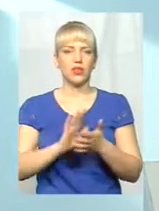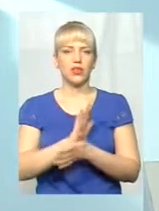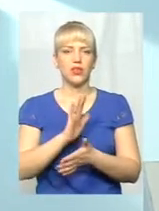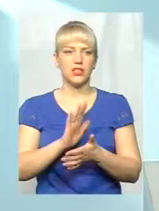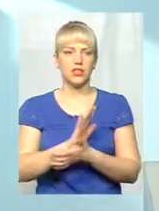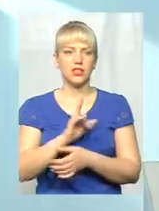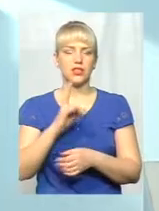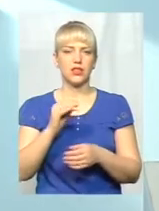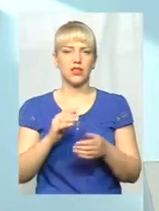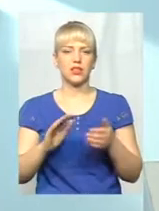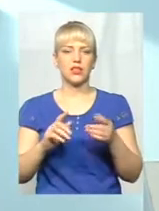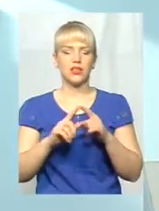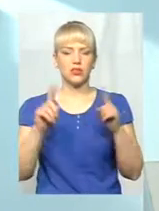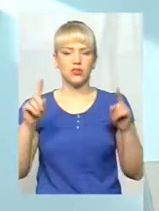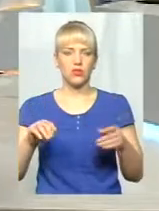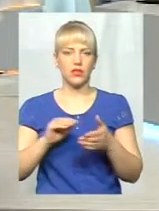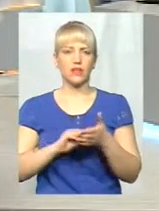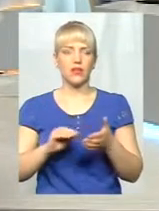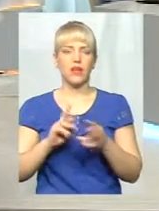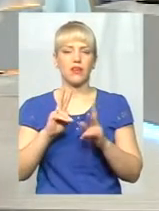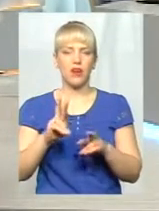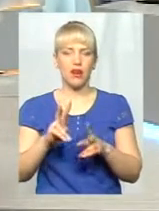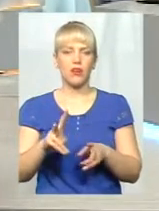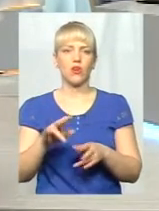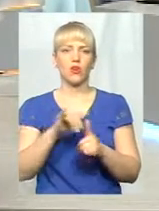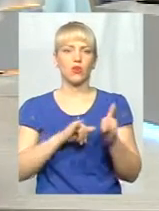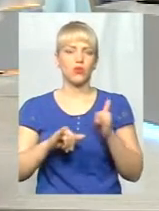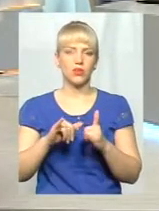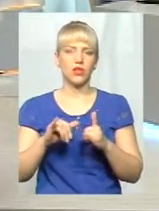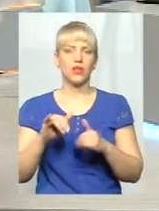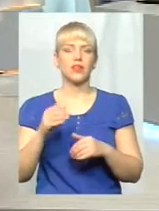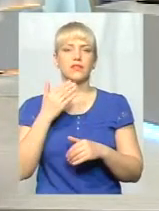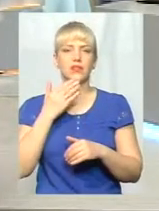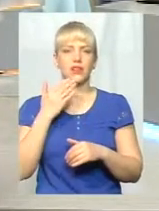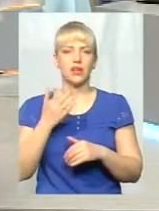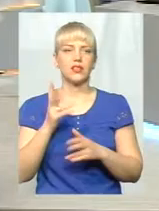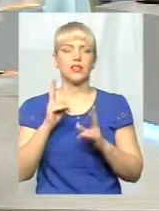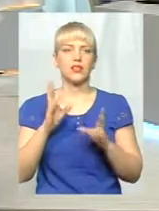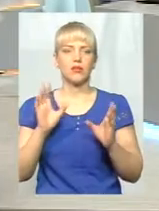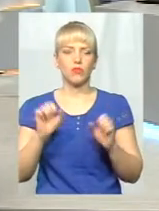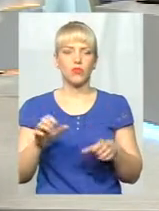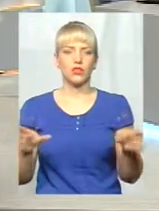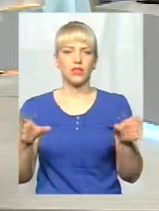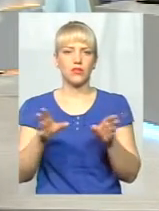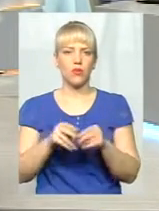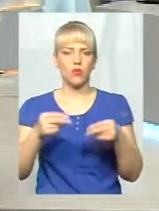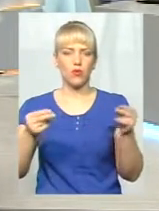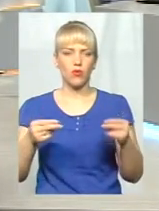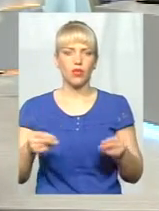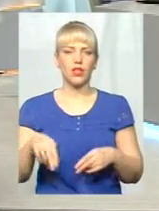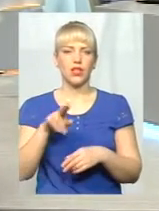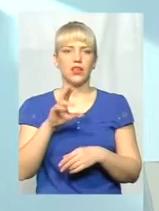сторінку виписано, як, куди, коли звертатися, і з ким можна заключити угоди чи декларації.